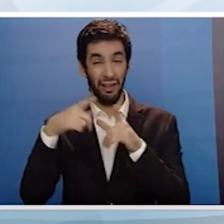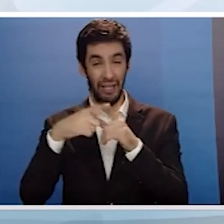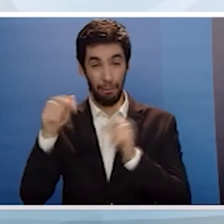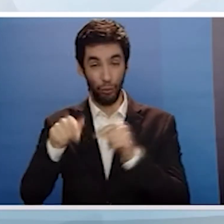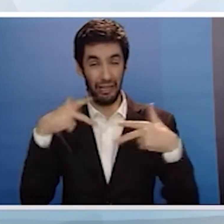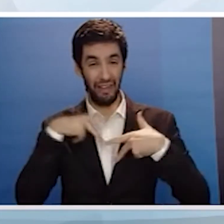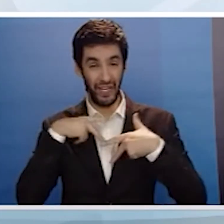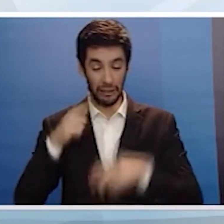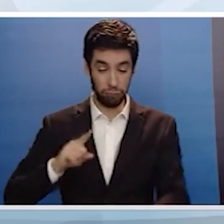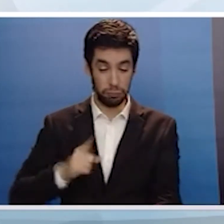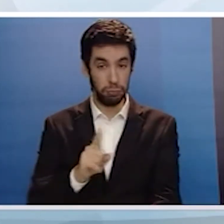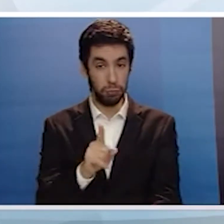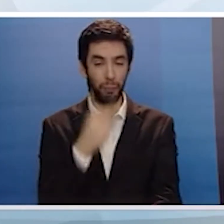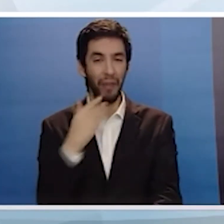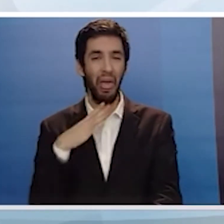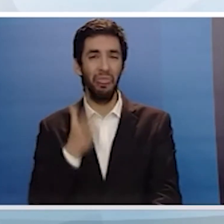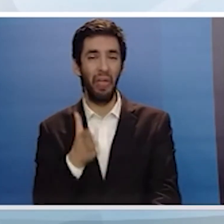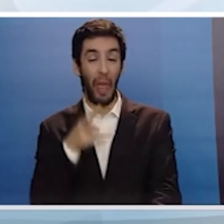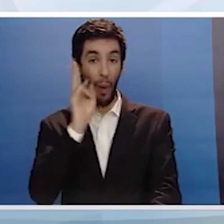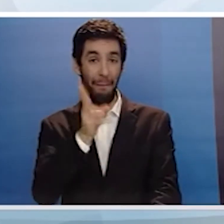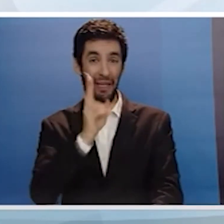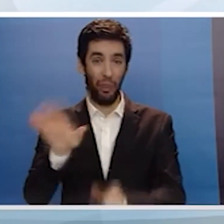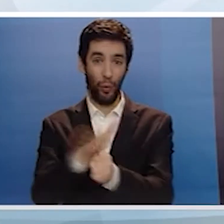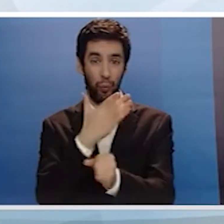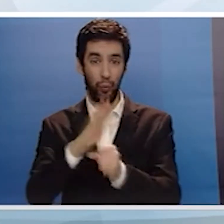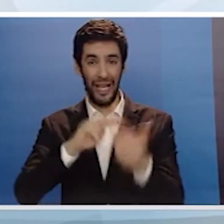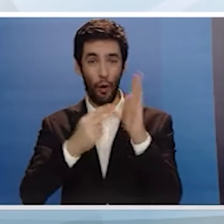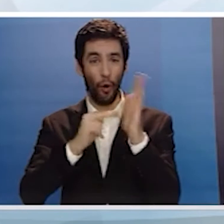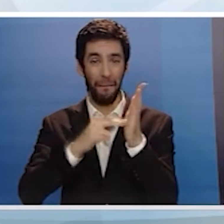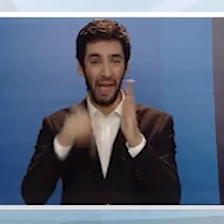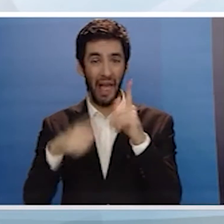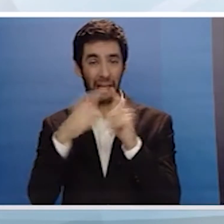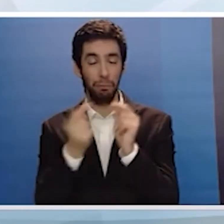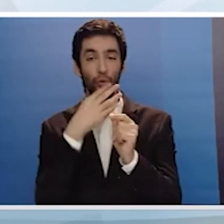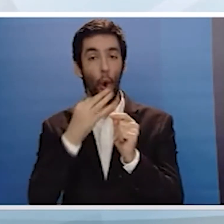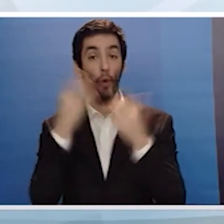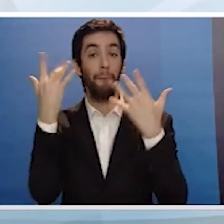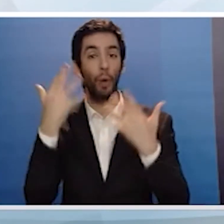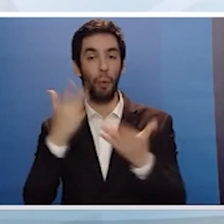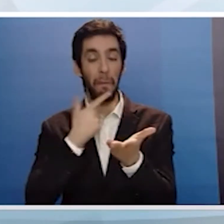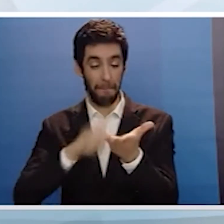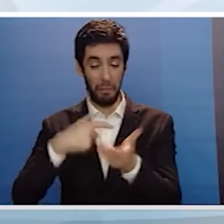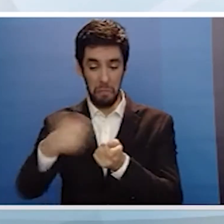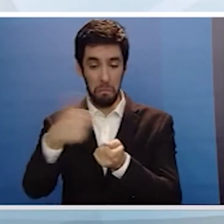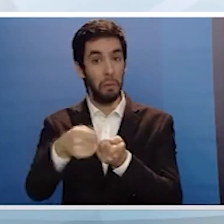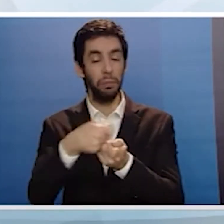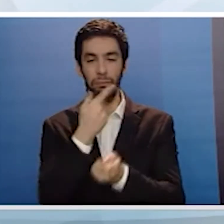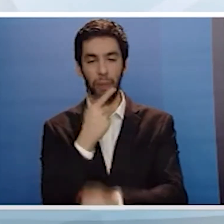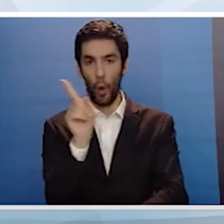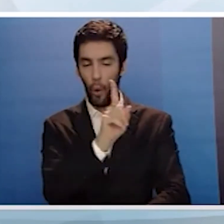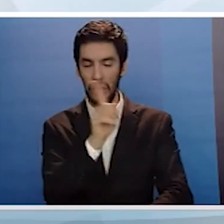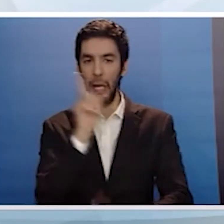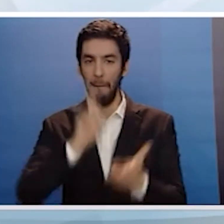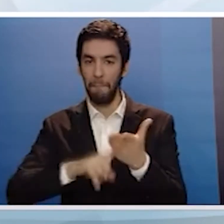οικονομικό κόστος στον προπολογισμό και να θέσουν σε κίνδυνο την οικονομική του βιωσιμότητα αλλά να εξορθολογήσουν τις κατανομές πόρων